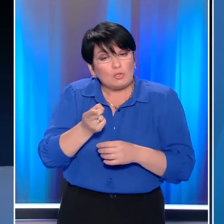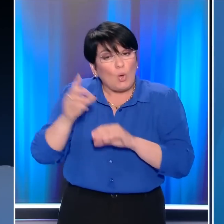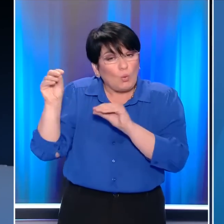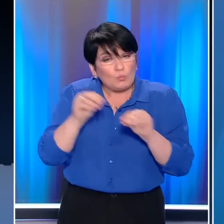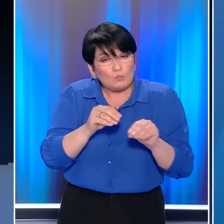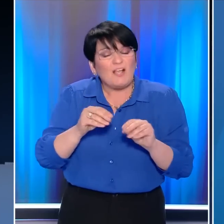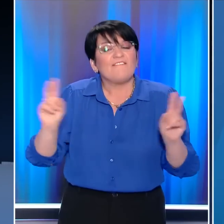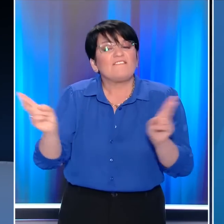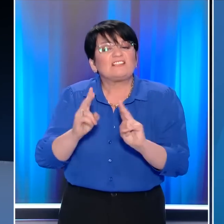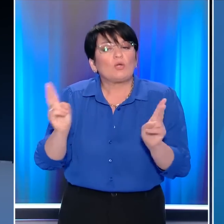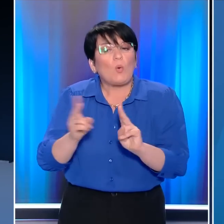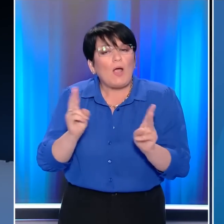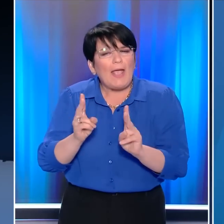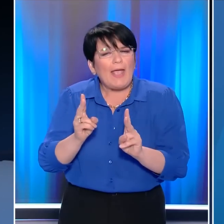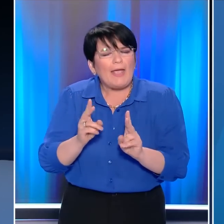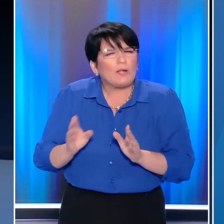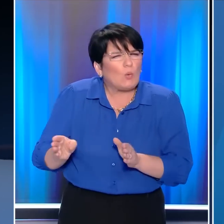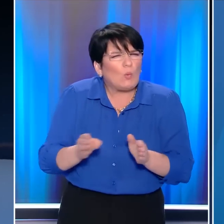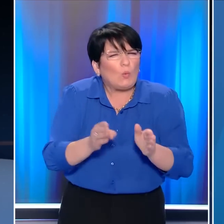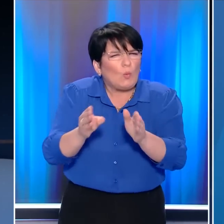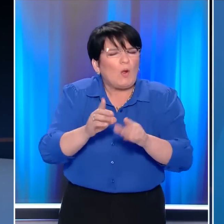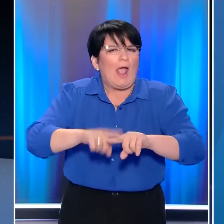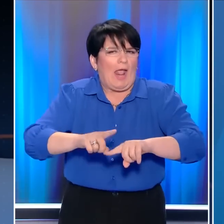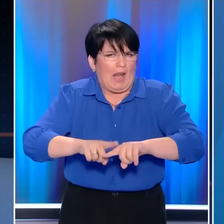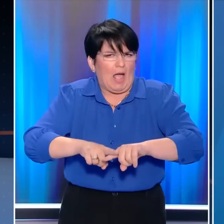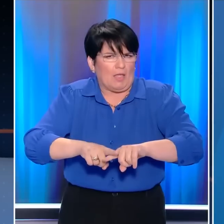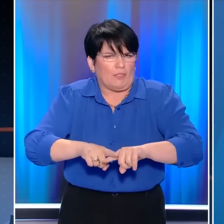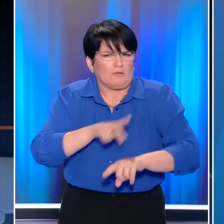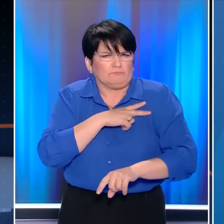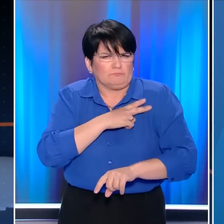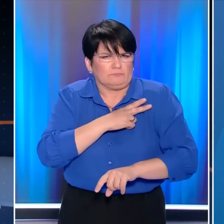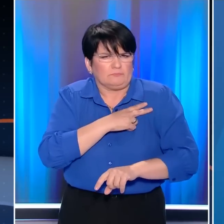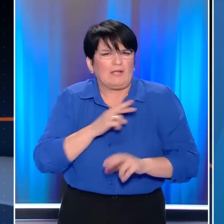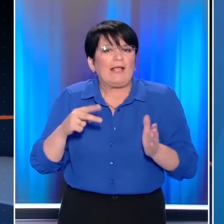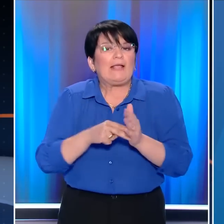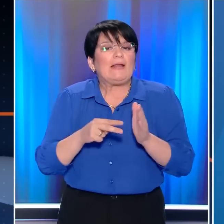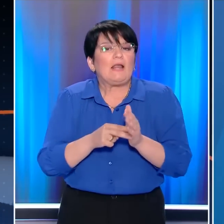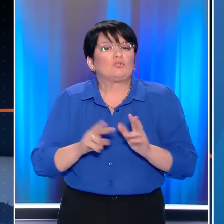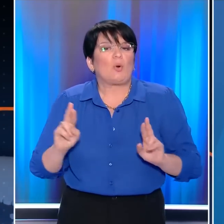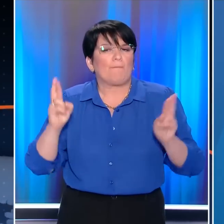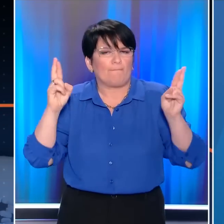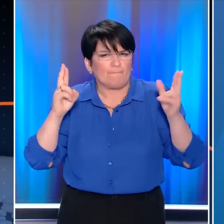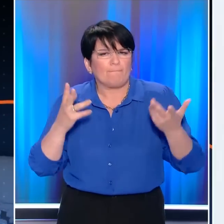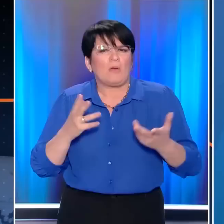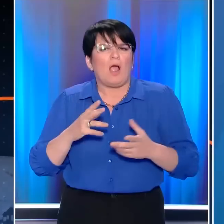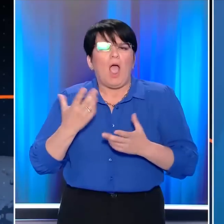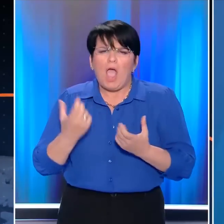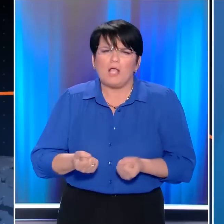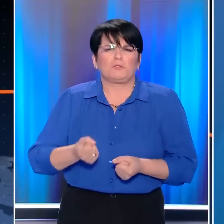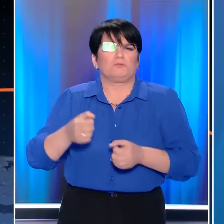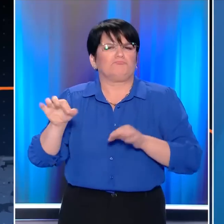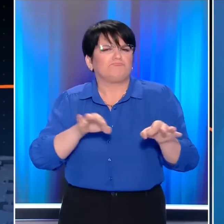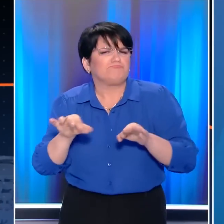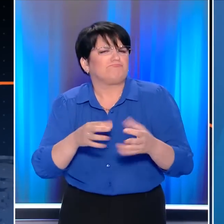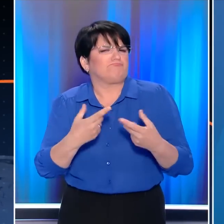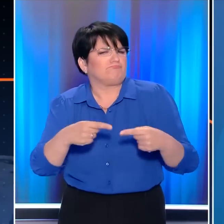εισαγωγής φυσικού αερίου στη χώρα μας κατευθύνεται προς την ηλεκτροπαραγωγή. Έχουμε ήδη εκπονήσεις σενάρια